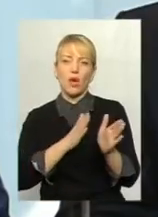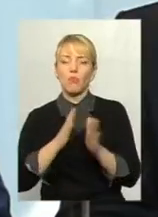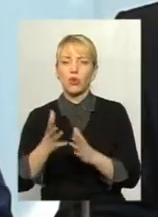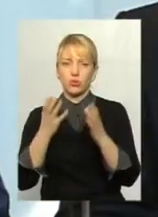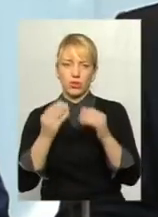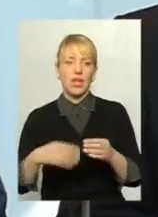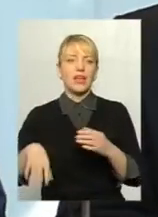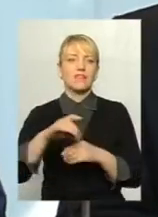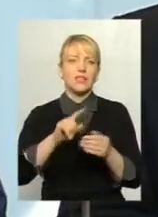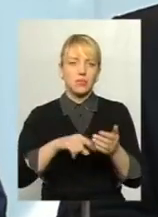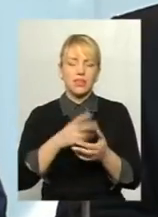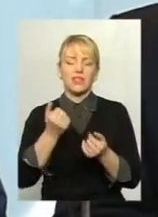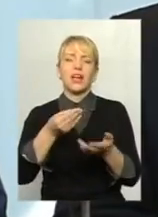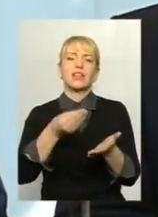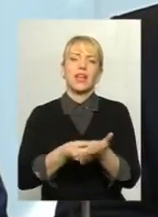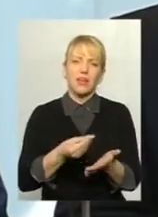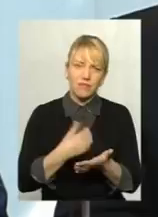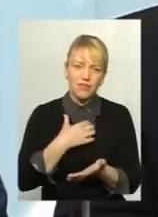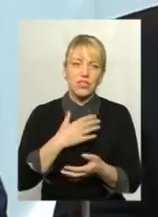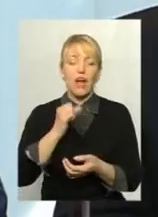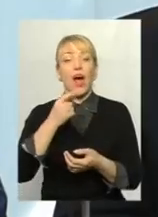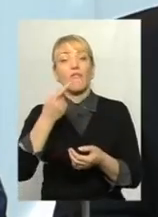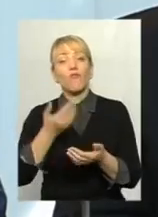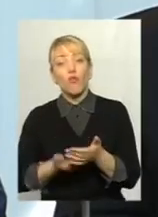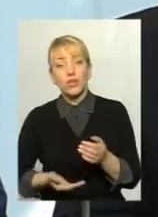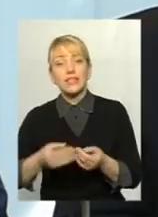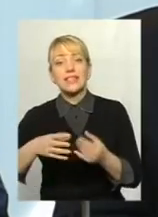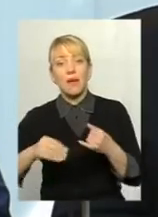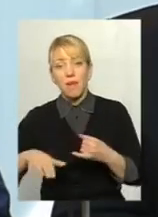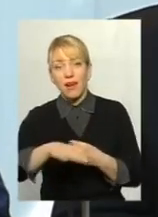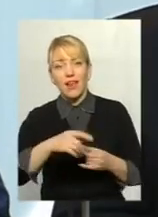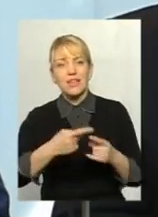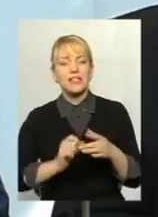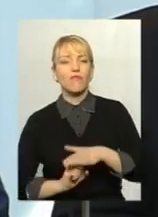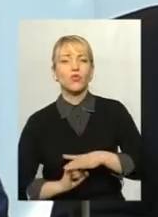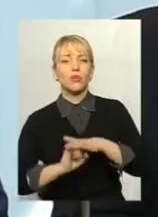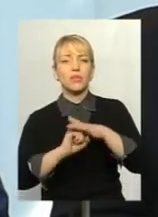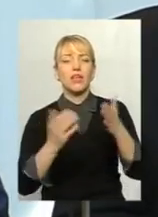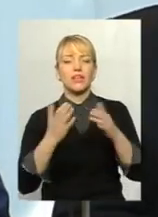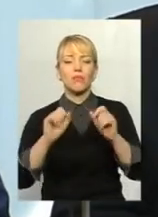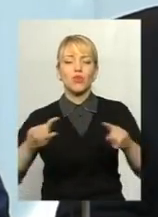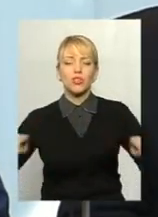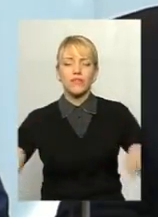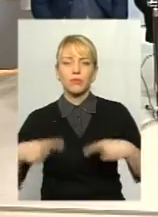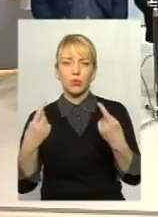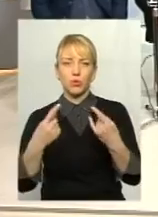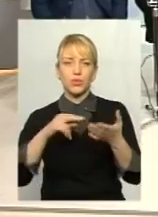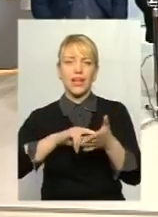всі сьогодні питання, і тарифи важливі, і все інше. Але от земля – це фундаментальне, на якій можна відбудовувати панову країну.